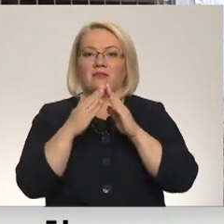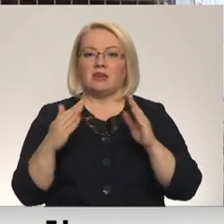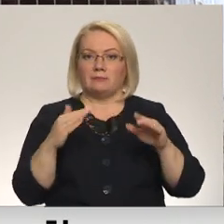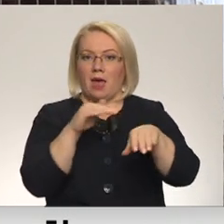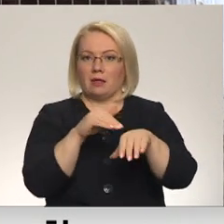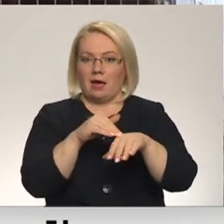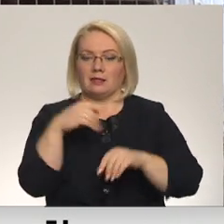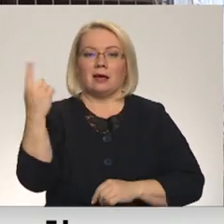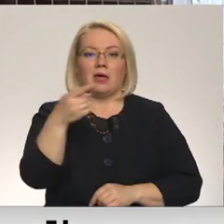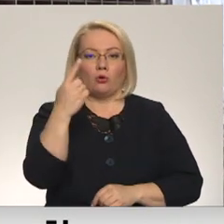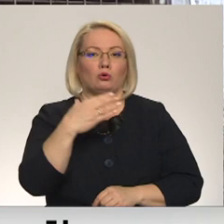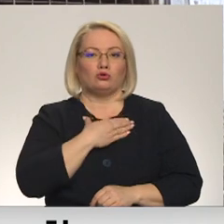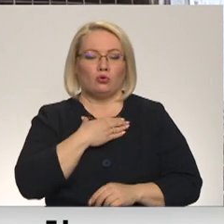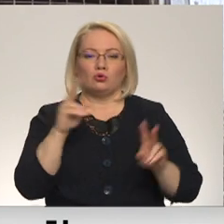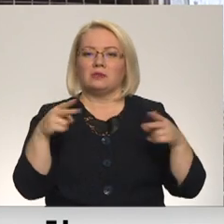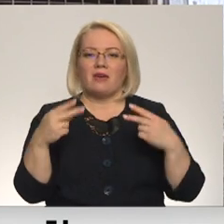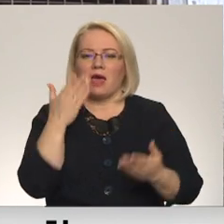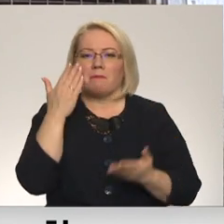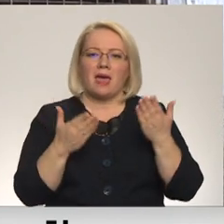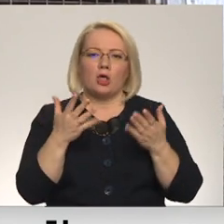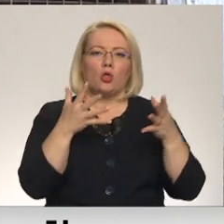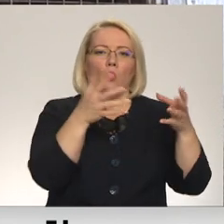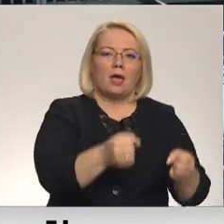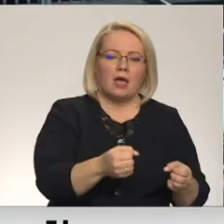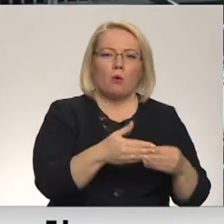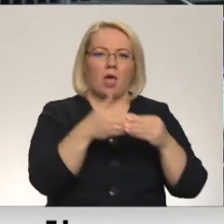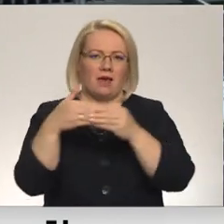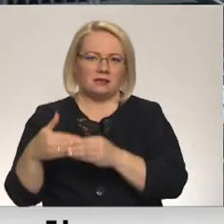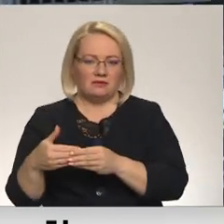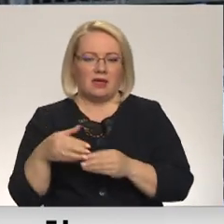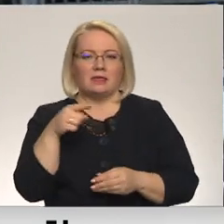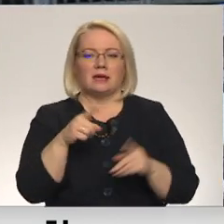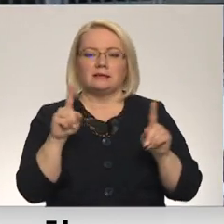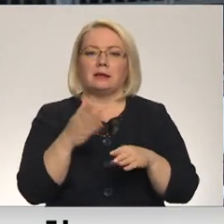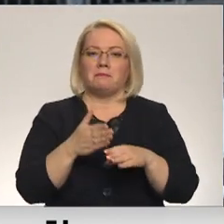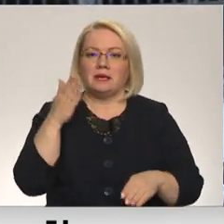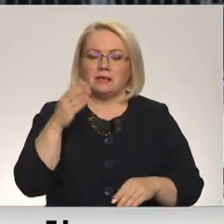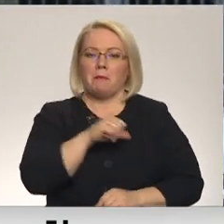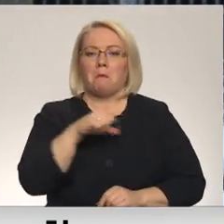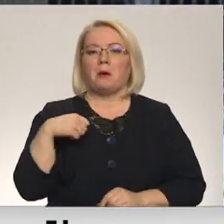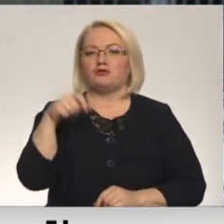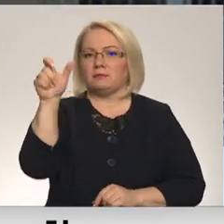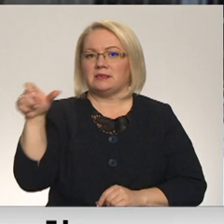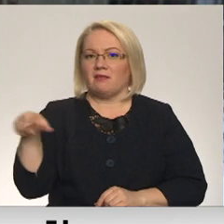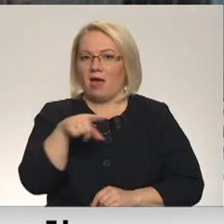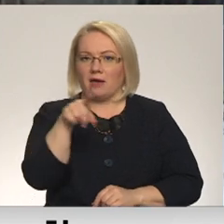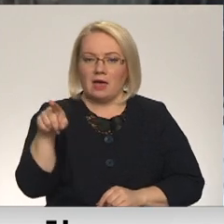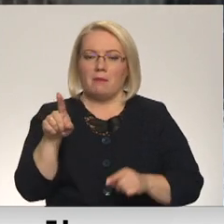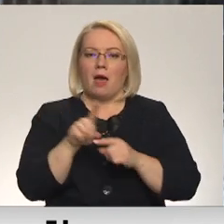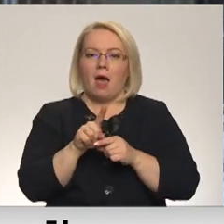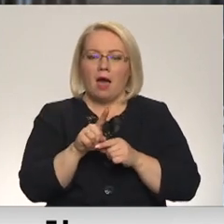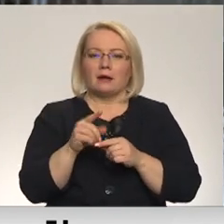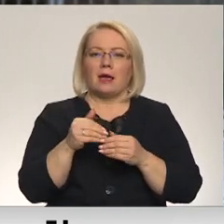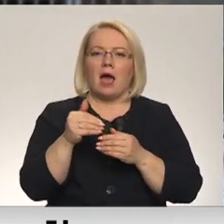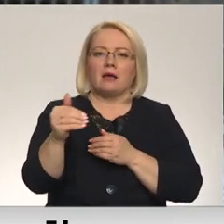klaiņojuši suns nevajadzētu mēģināt noķert un kaut kur aizvest. Tas varot būt bīstam gan pašiem cilvēkiem, gan arī attēlināt